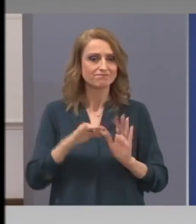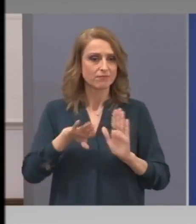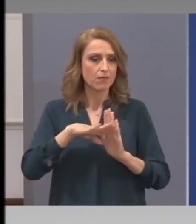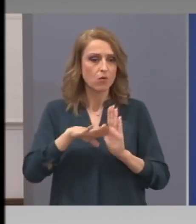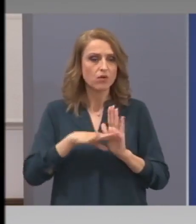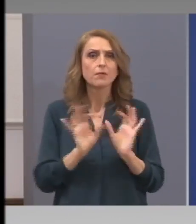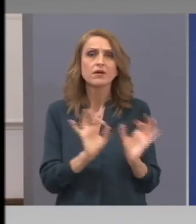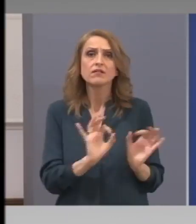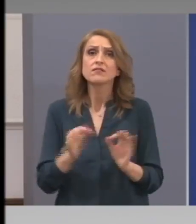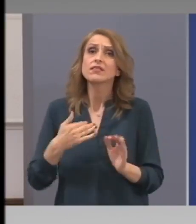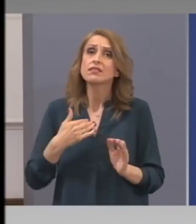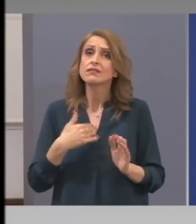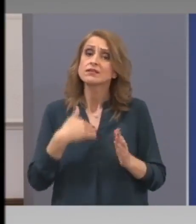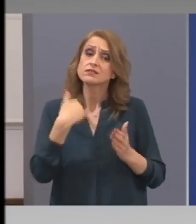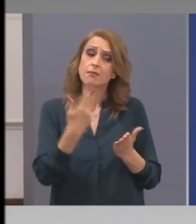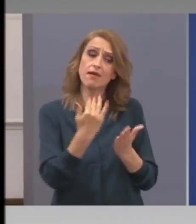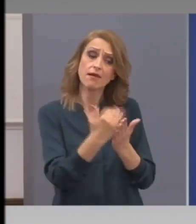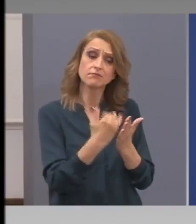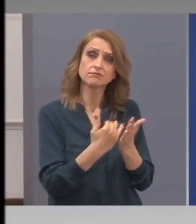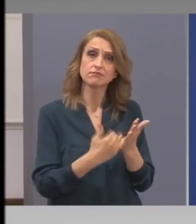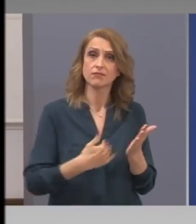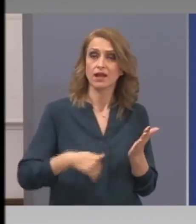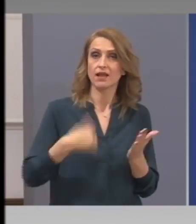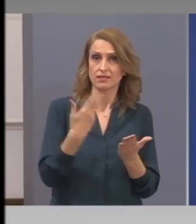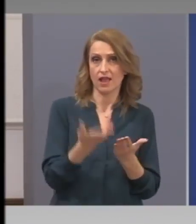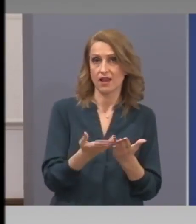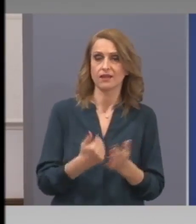както е заявена политическата воля.